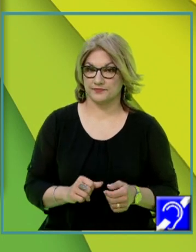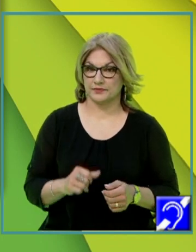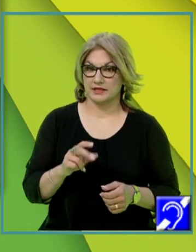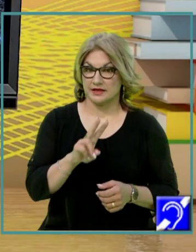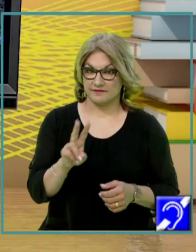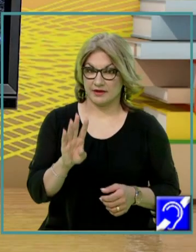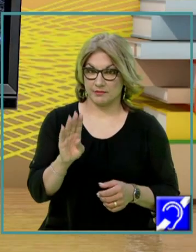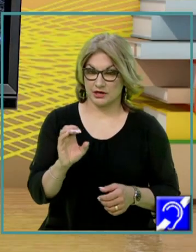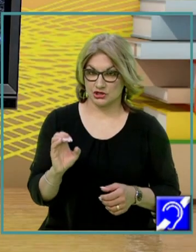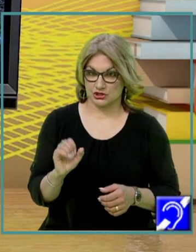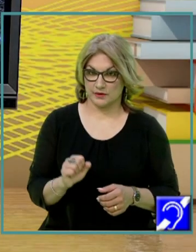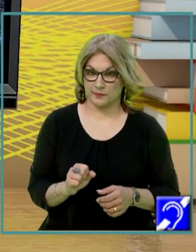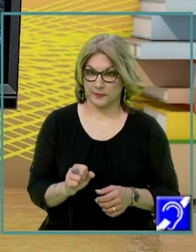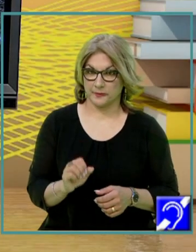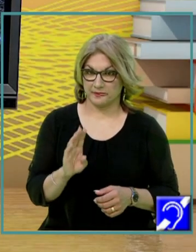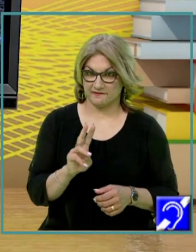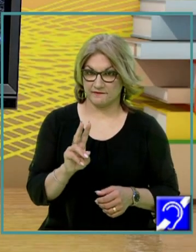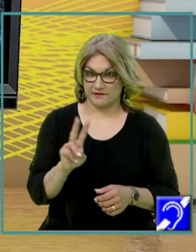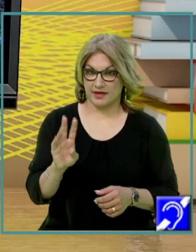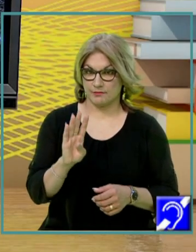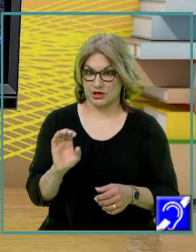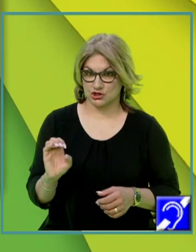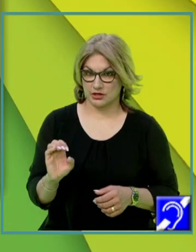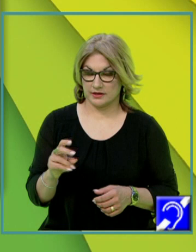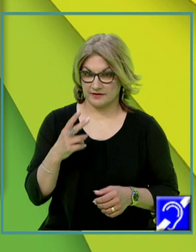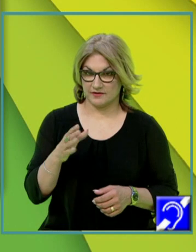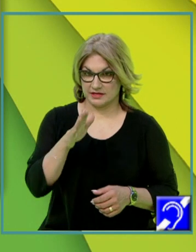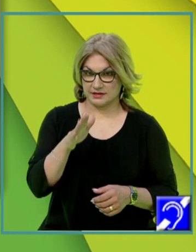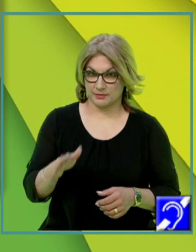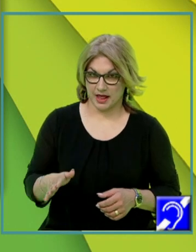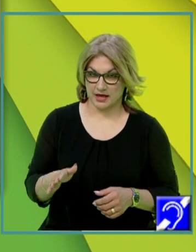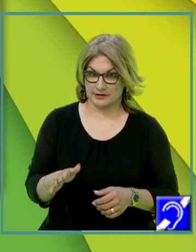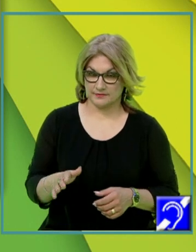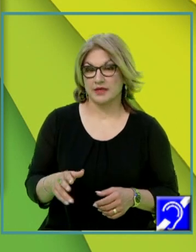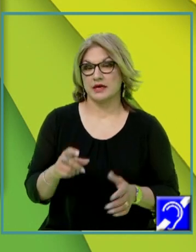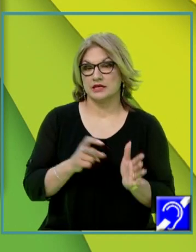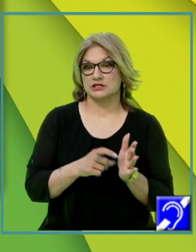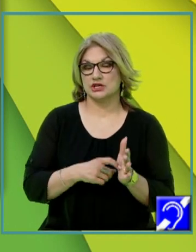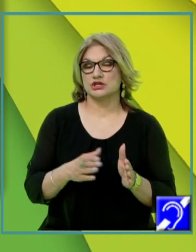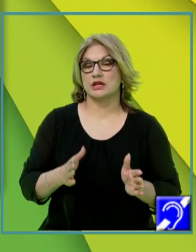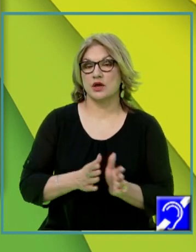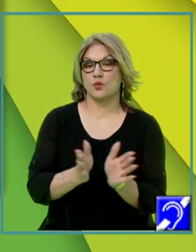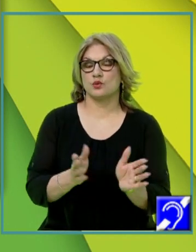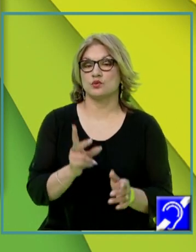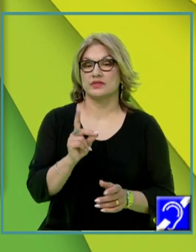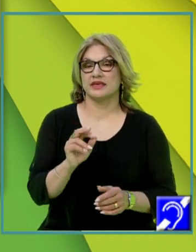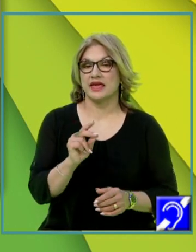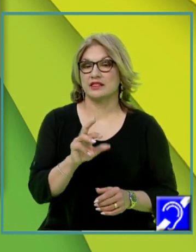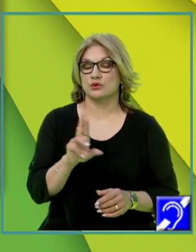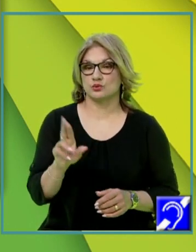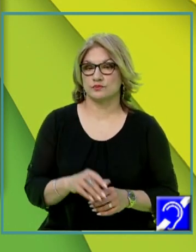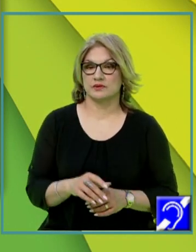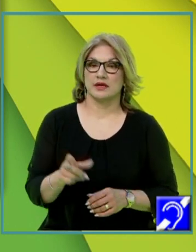VBC. VBC. Deci, vedeți acest plan. Ni se cere unghiul diedru. Cele două plane, mă refer la